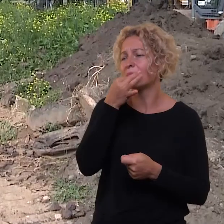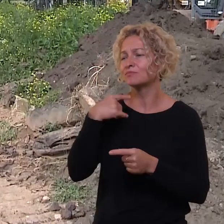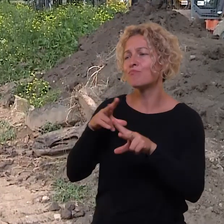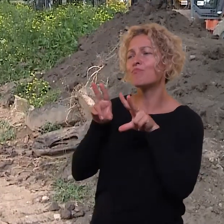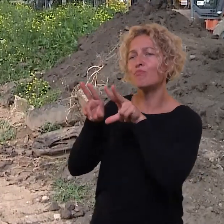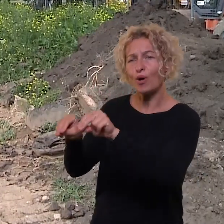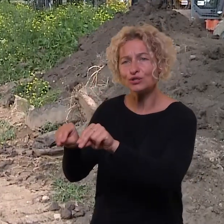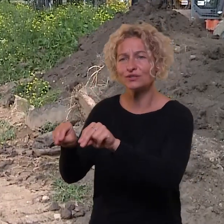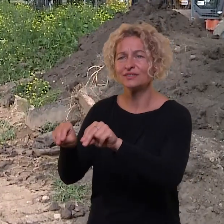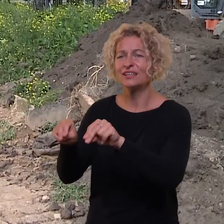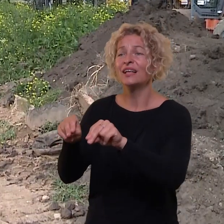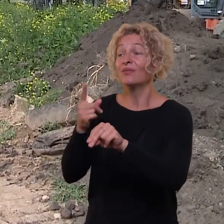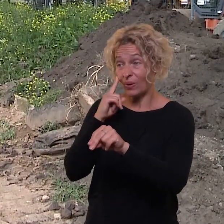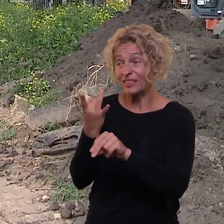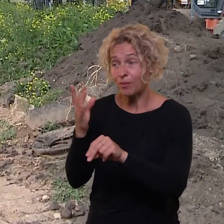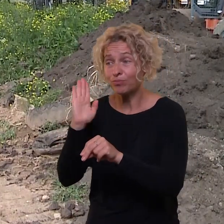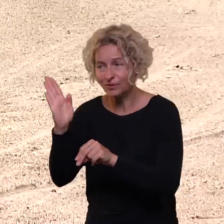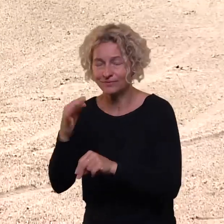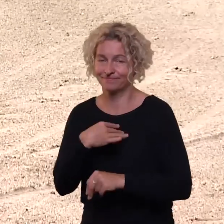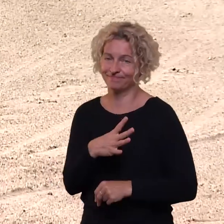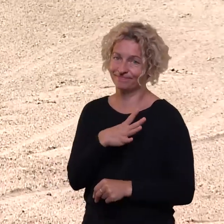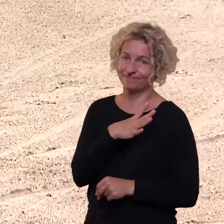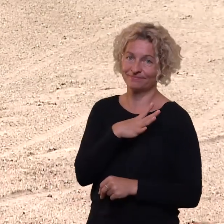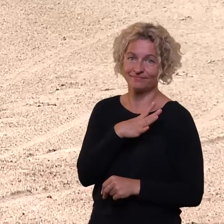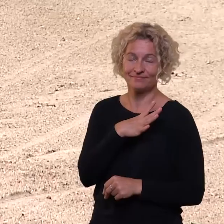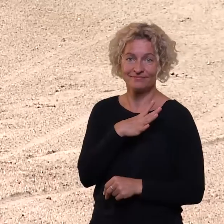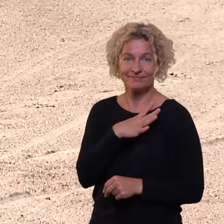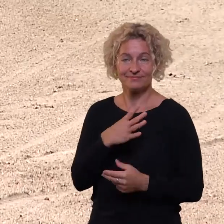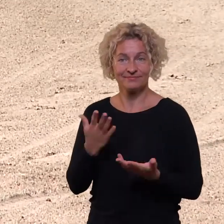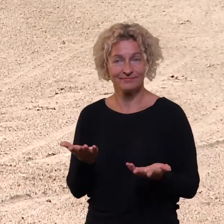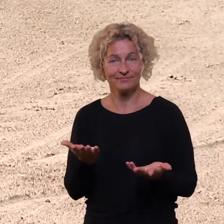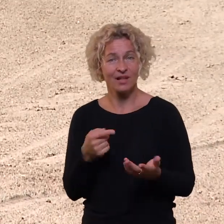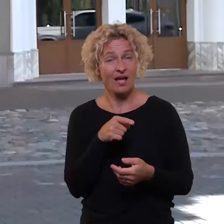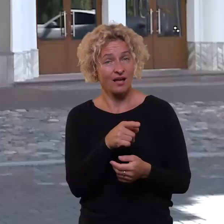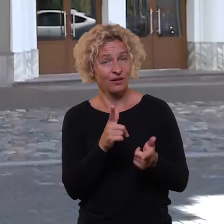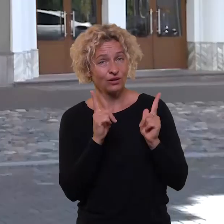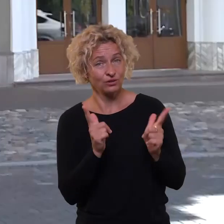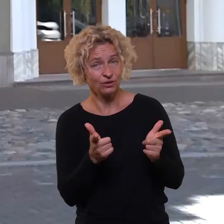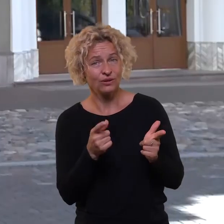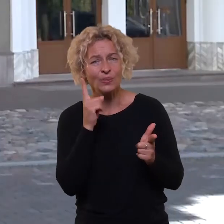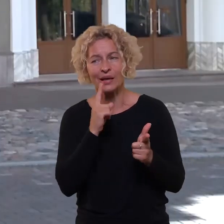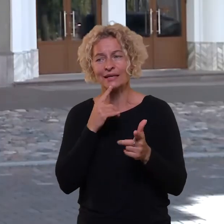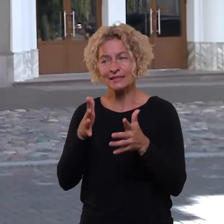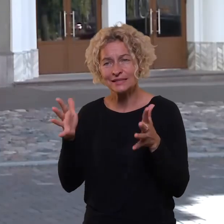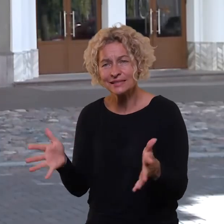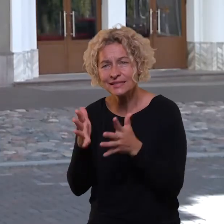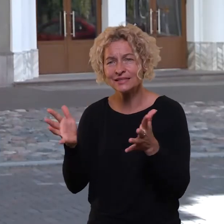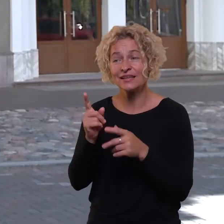negalinti pažadėti, kad panašių inkštelių mūsų mieste atsiras ir dar daugiau. Iš tikrųjų labai